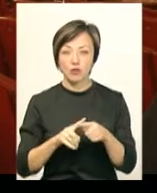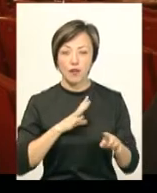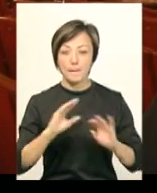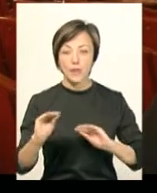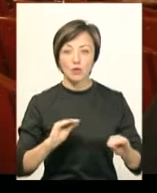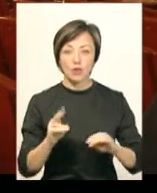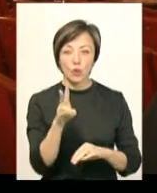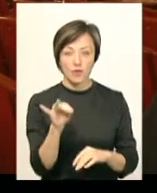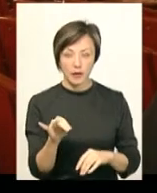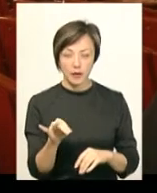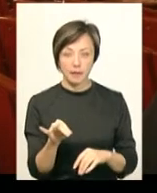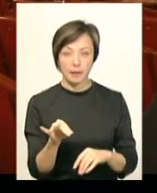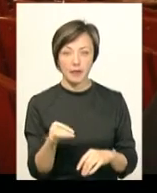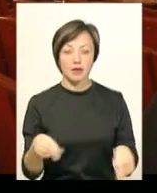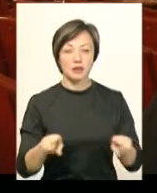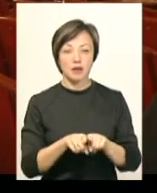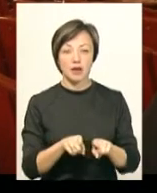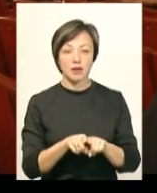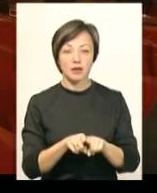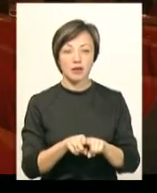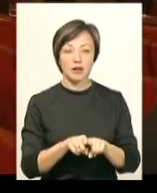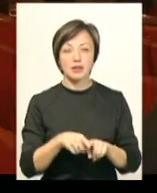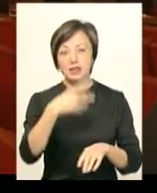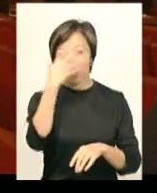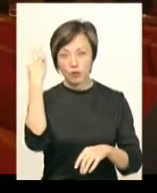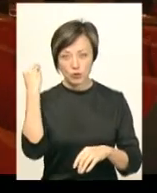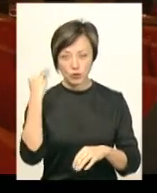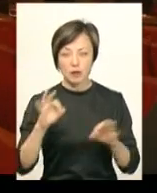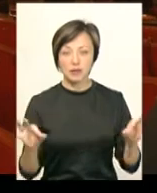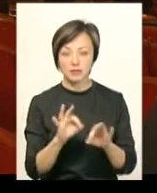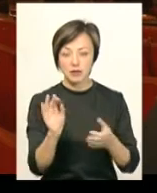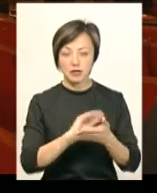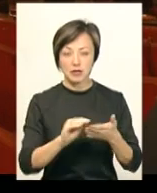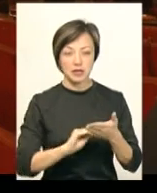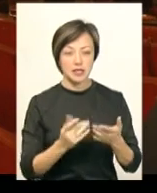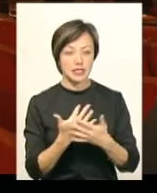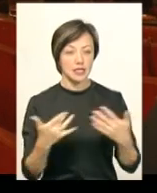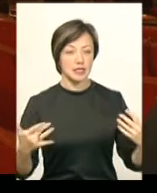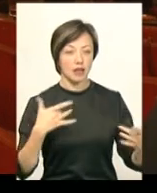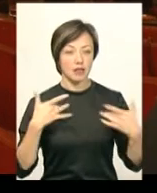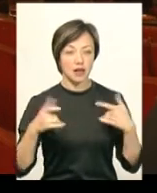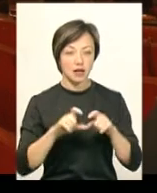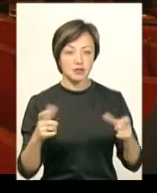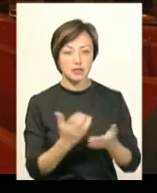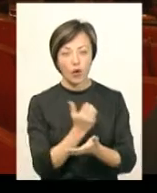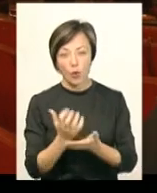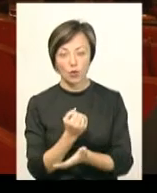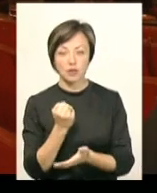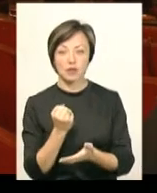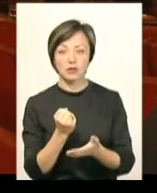і так неоправдано забулися. Партитуру з різних театрів знаходили,